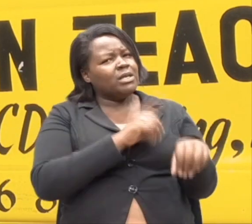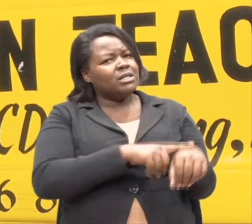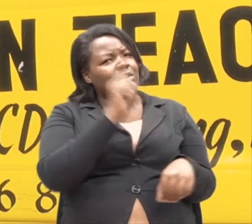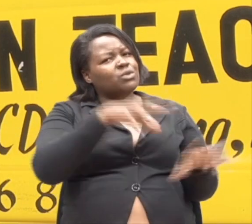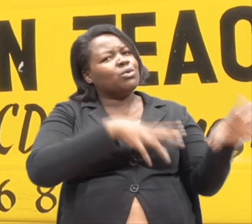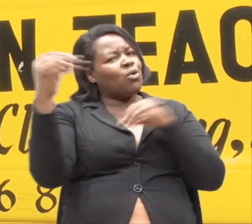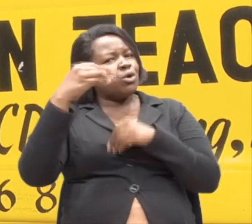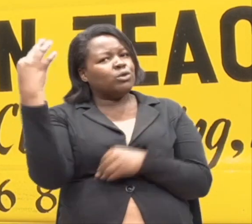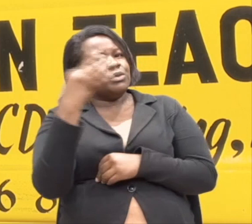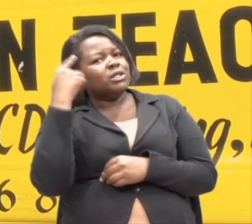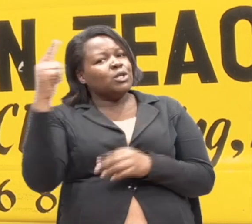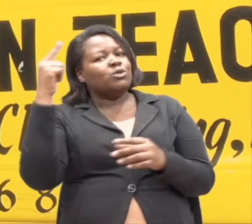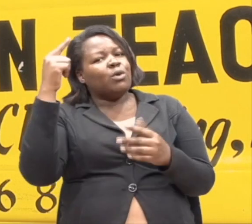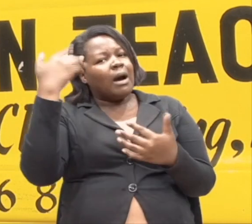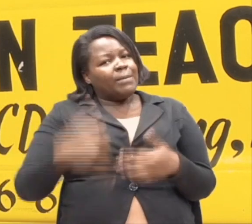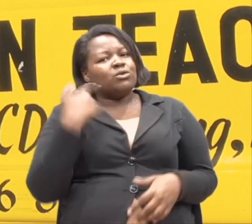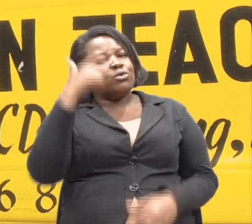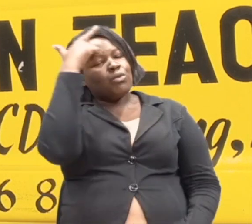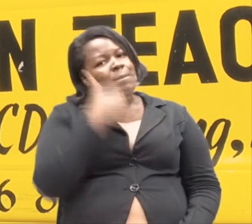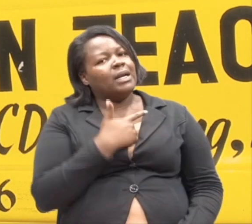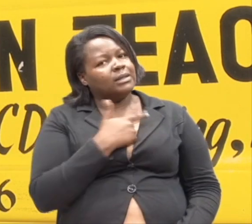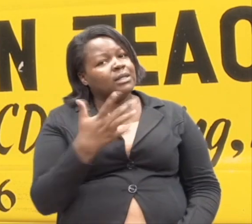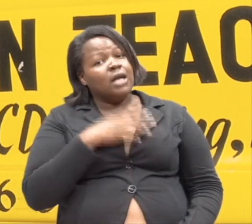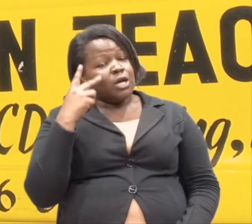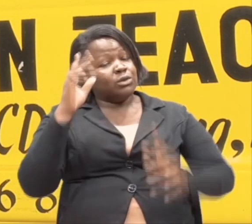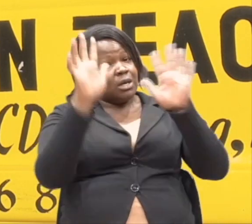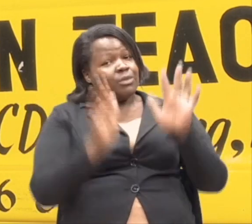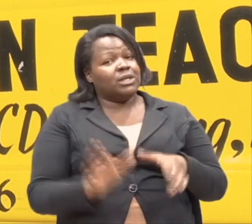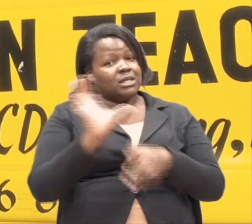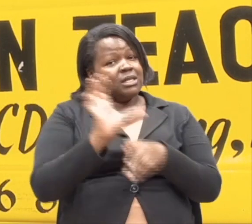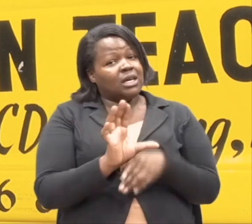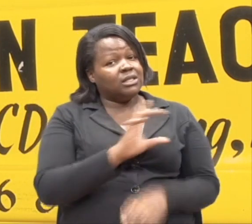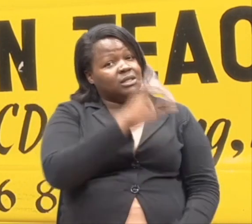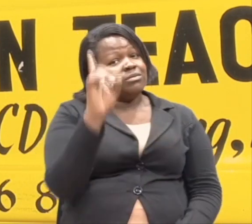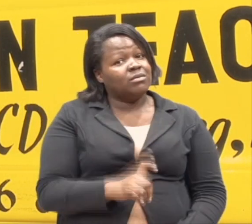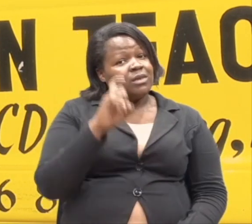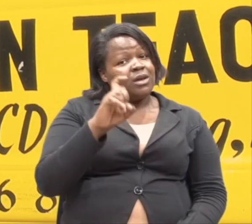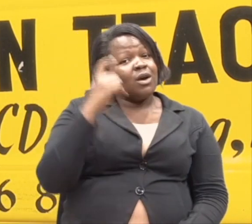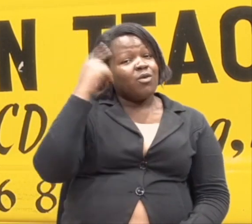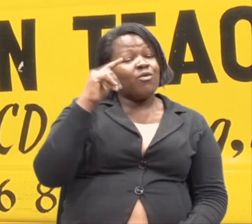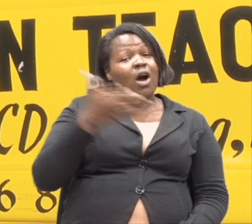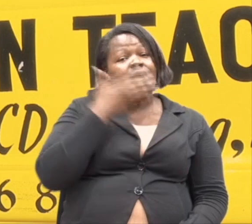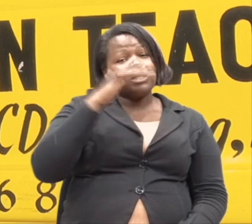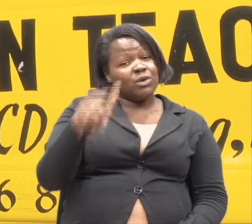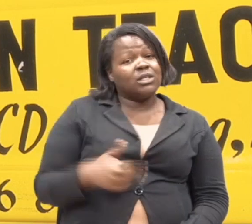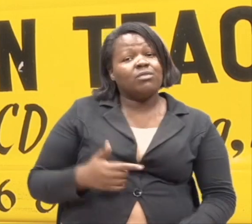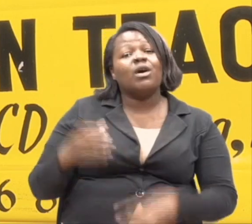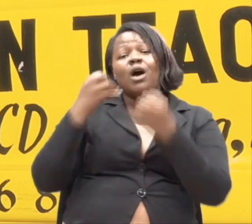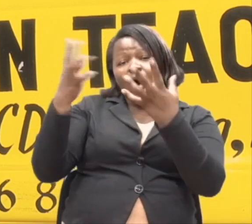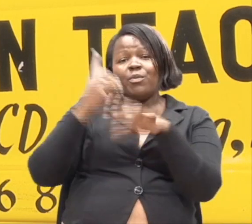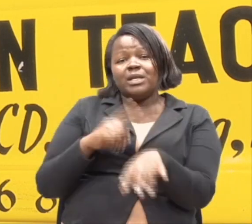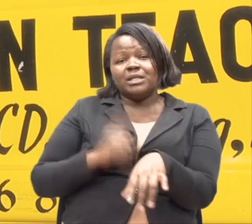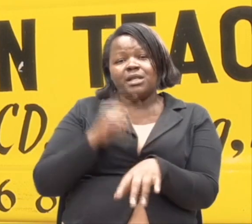ngapi umenda ukahubiria mutu ambaye haoni ukimudhamini aje kanisani. Hilo ni swali na kujijibu. Nimana ngapi umenda uka kuta